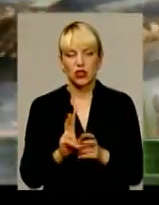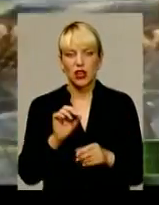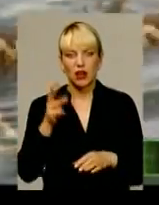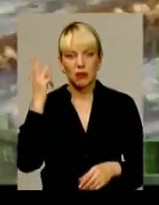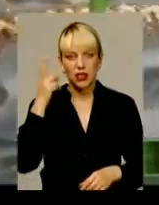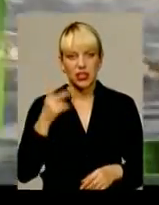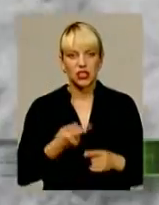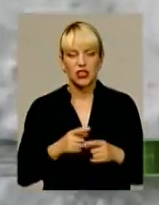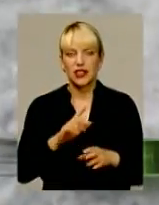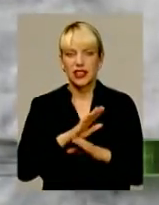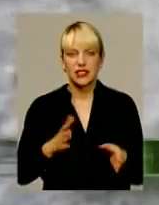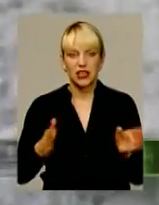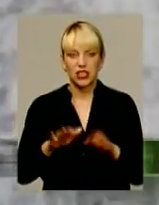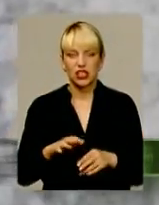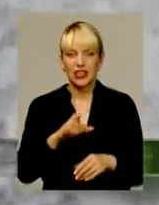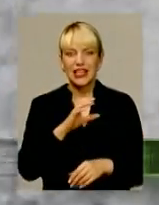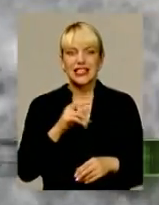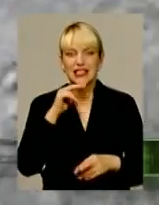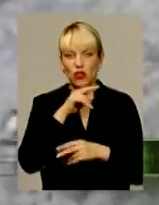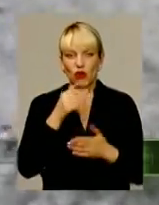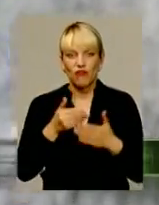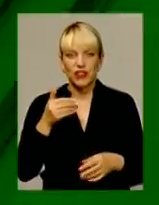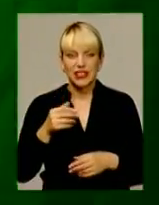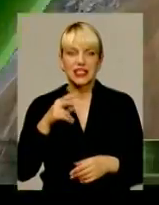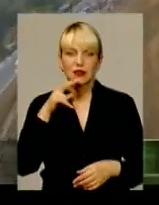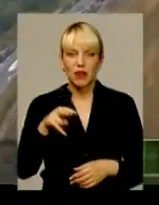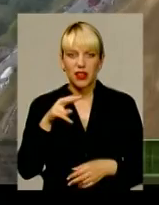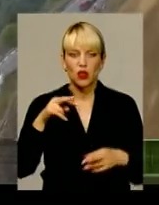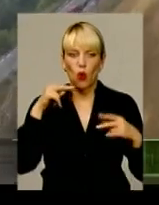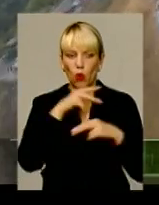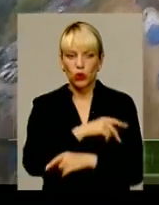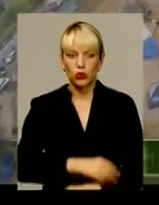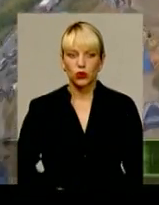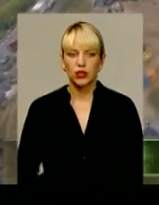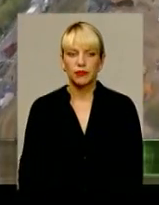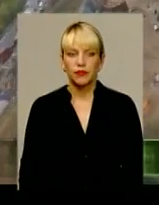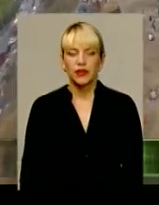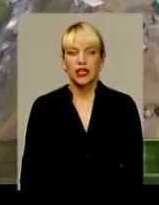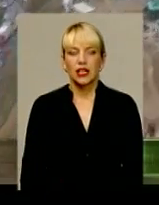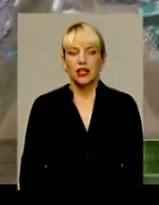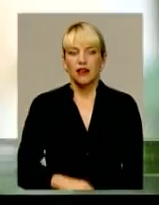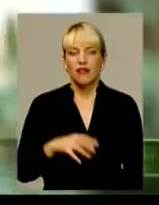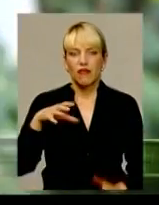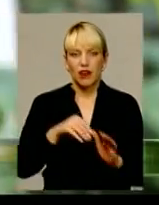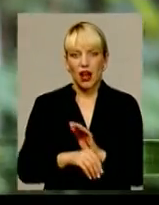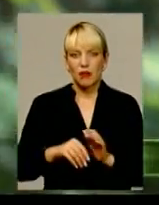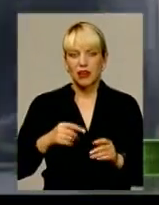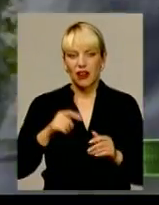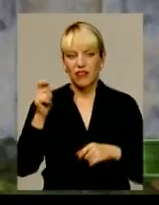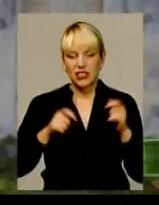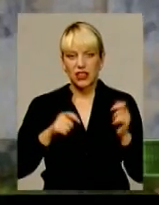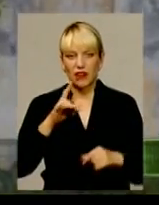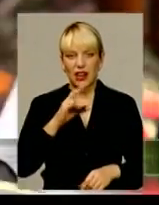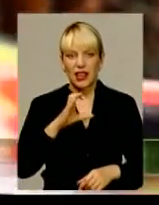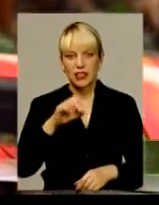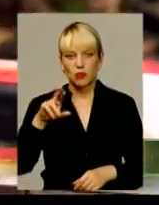Хмельниччині майже не залишилося сироватки від зміїної отрути. Арт-об'єкт під грифом «Секретно». В рамках фестивалю «Республіка»